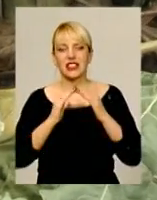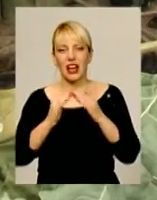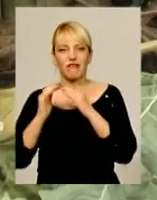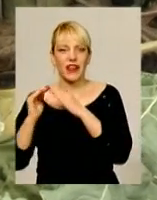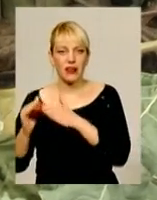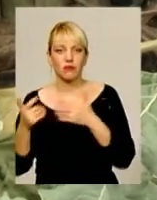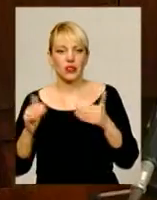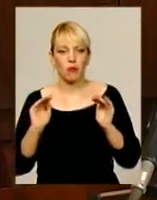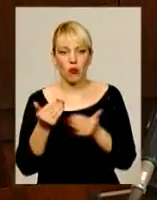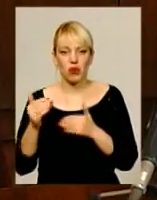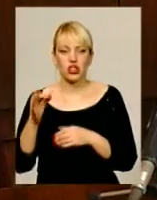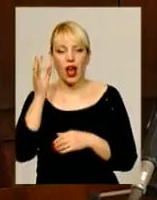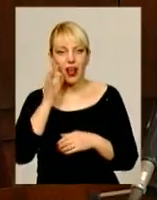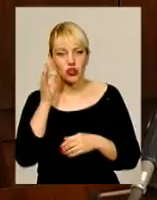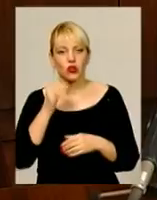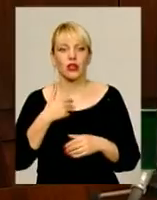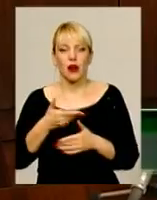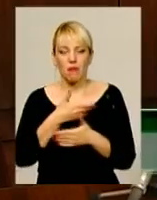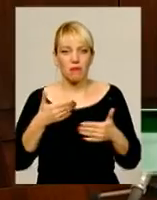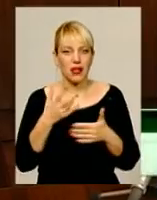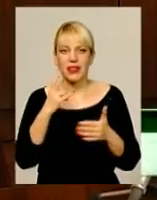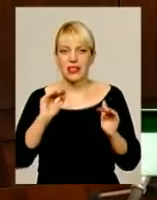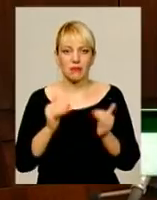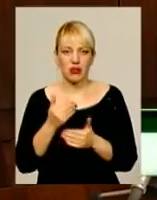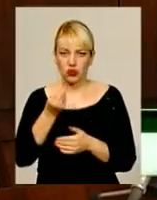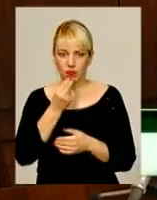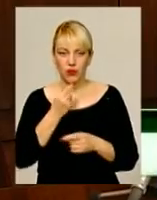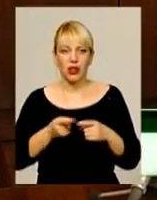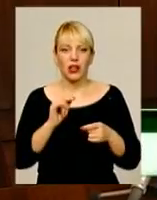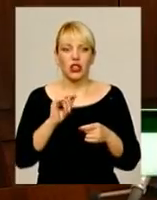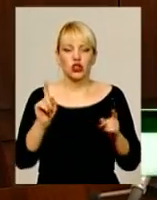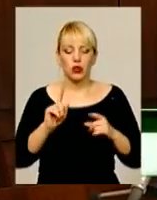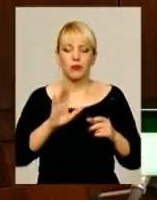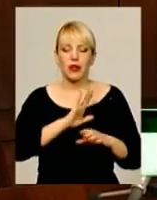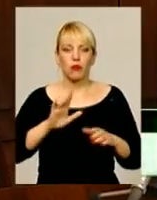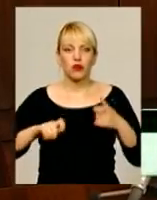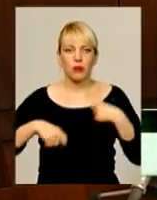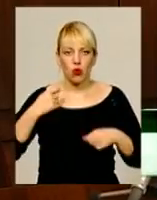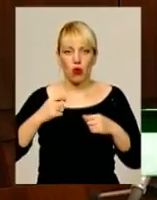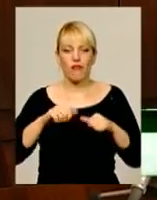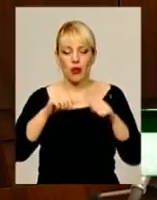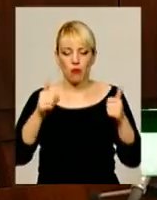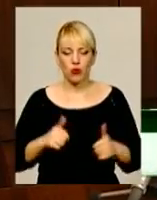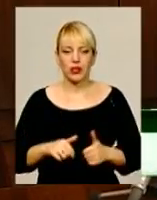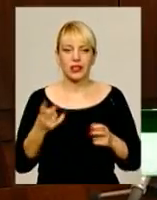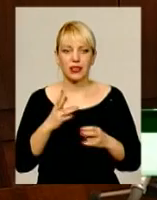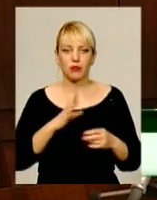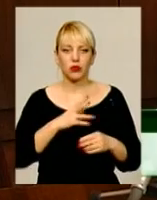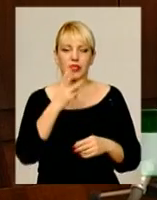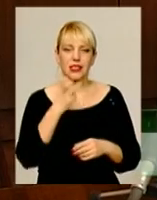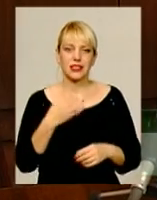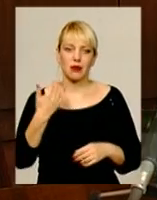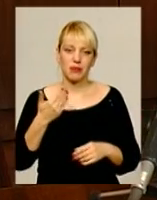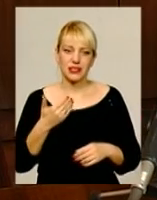ми не споживаємо. Для того, щоб буряк не був збитковий, треба мати урожайність не менше 350.